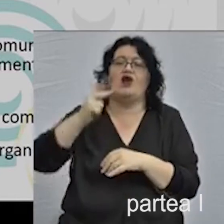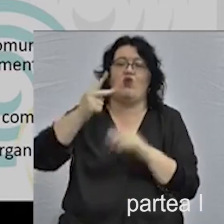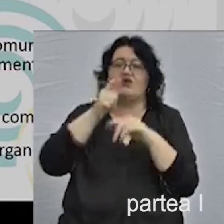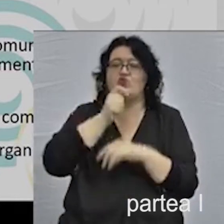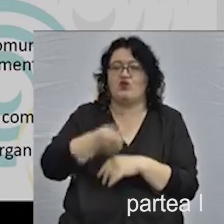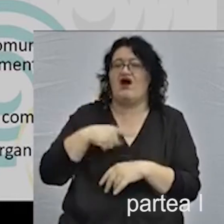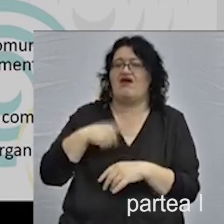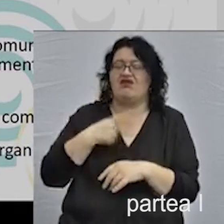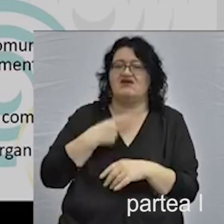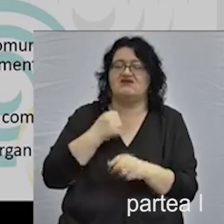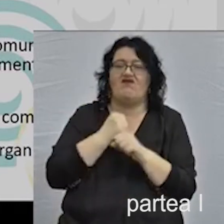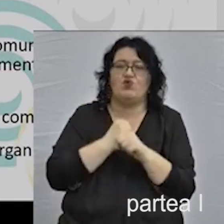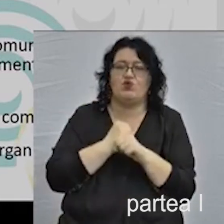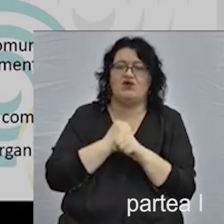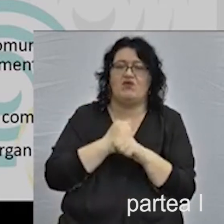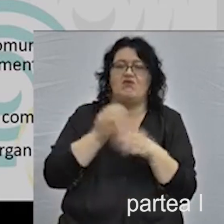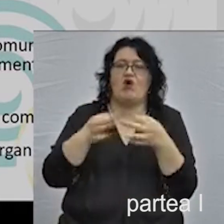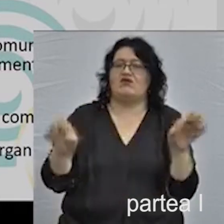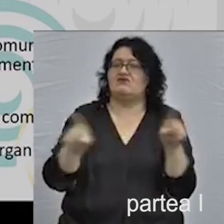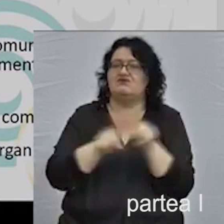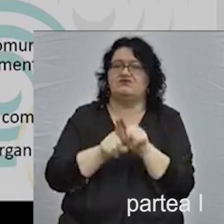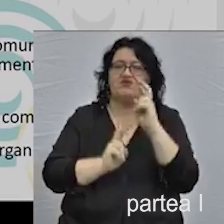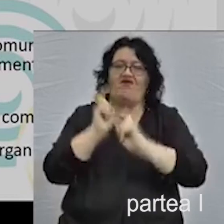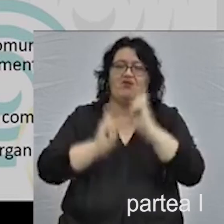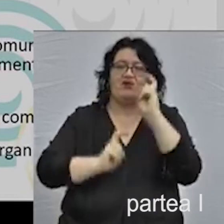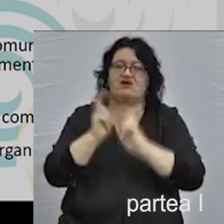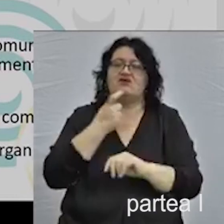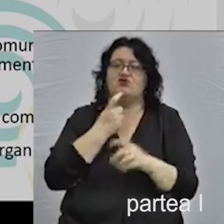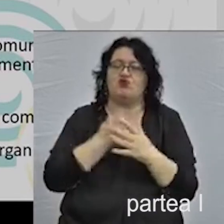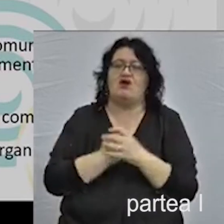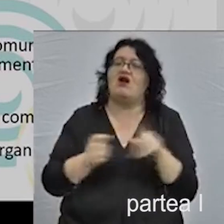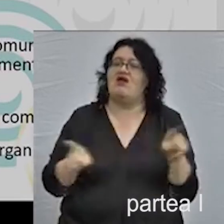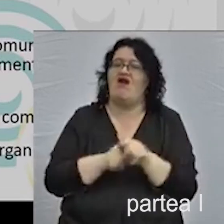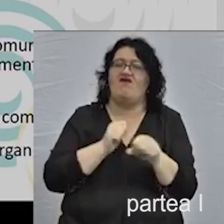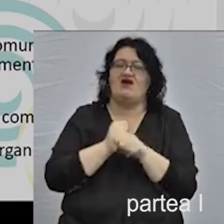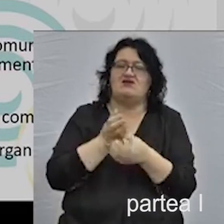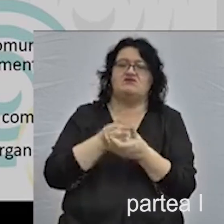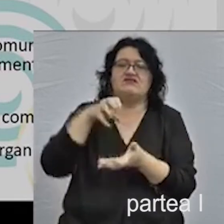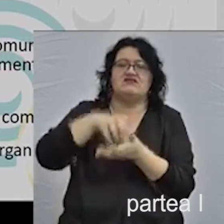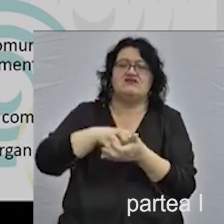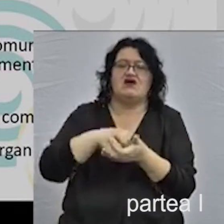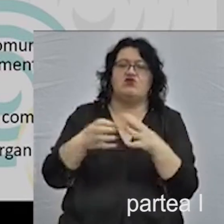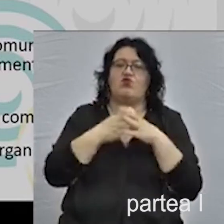este făcută pe modelul celei din fabric. La fel, sediul comunității